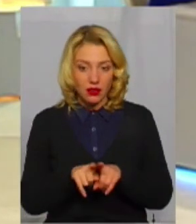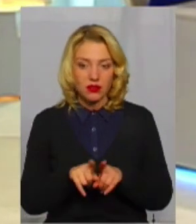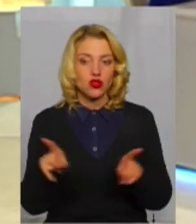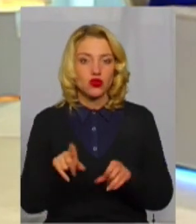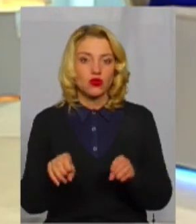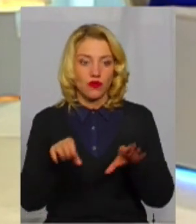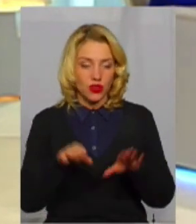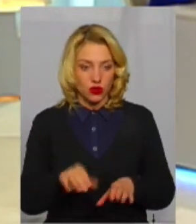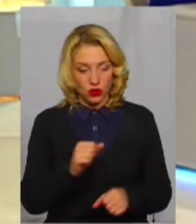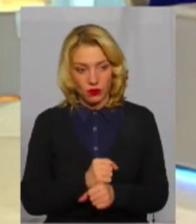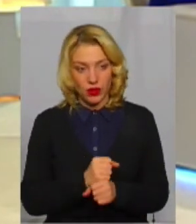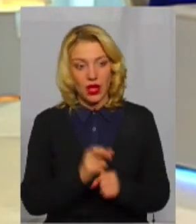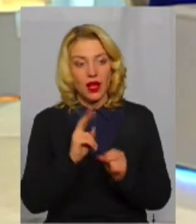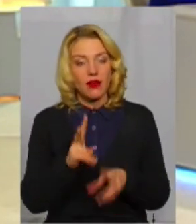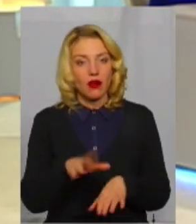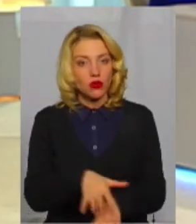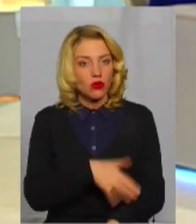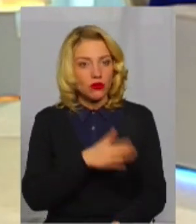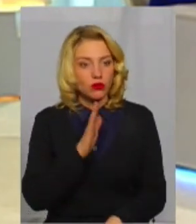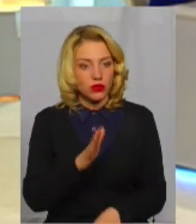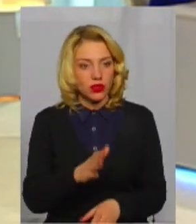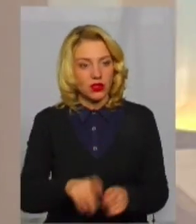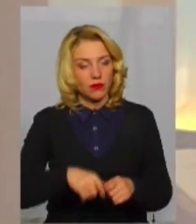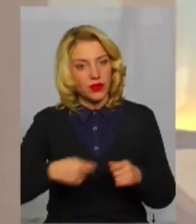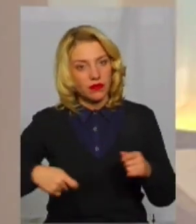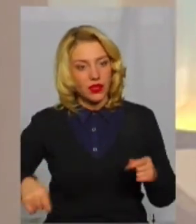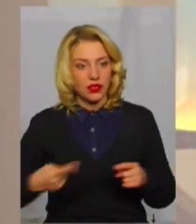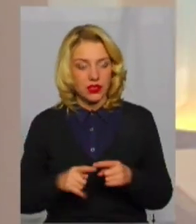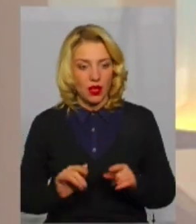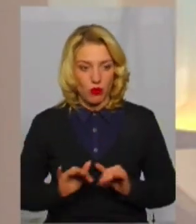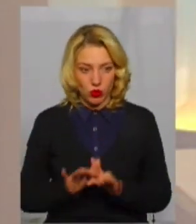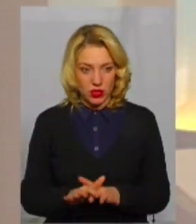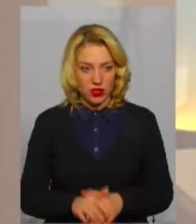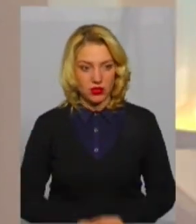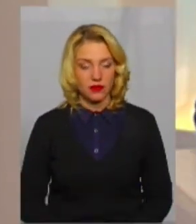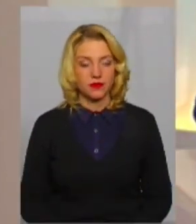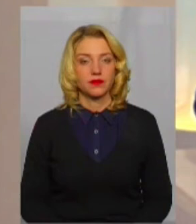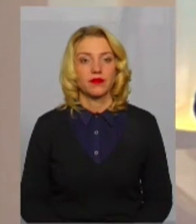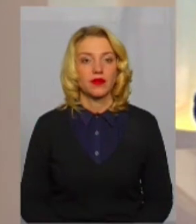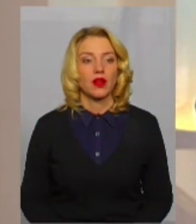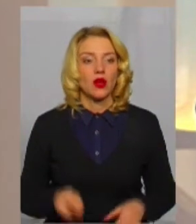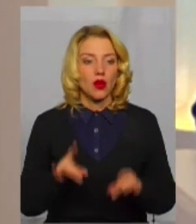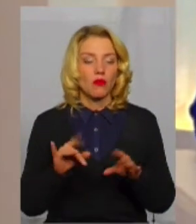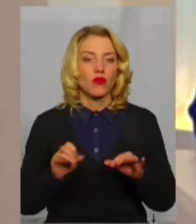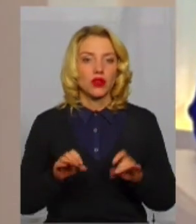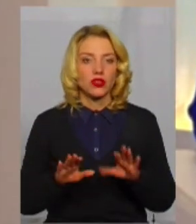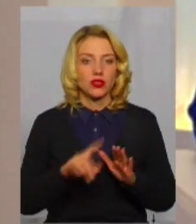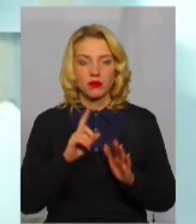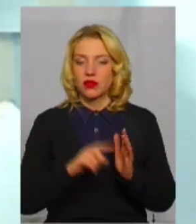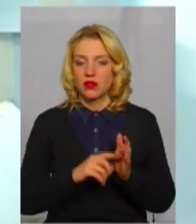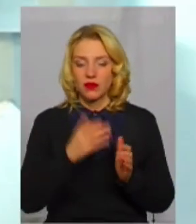вирішують зробити. Як довго може тривати цей процес вирішення питання?